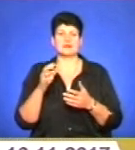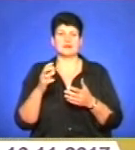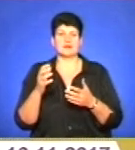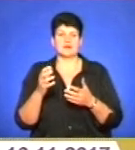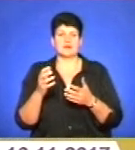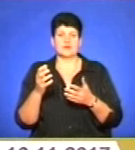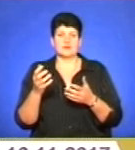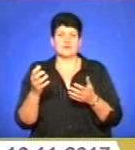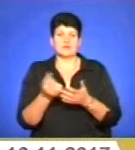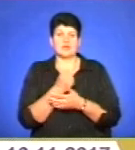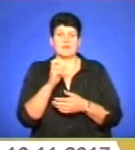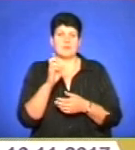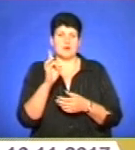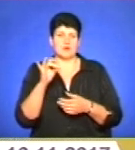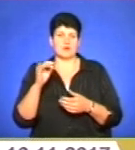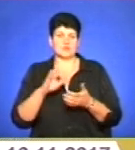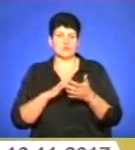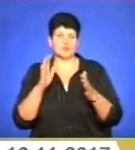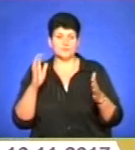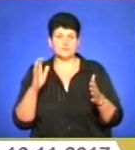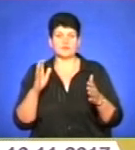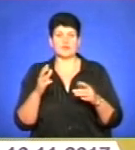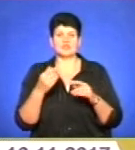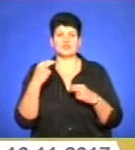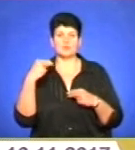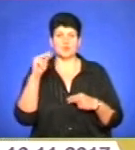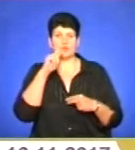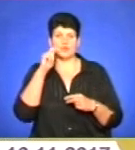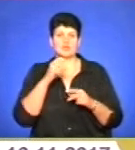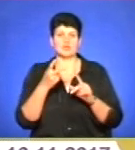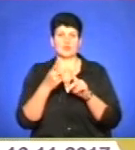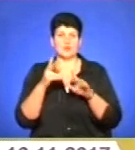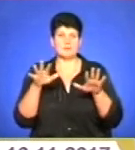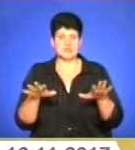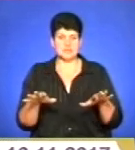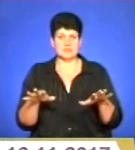медалі. Крім того, в чемпіонаті України стали другий, зайняли друге місце.